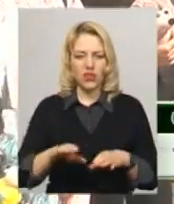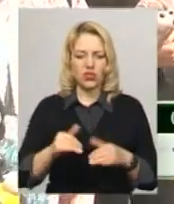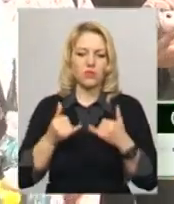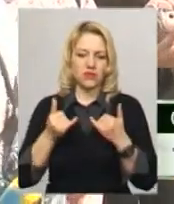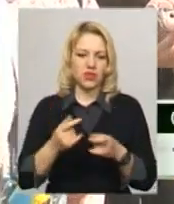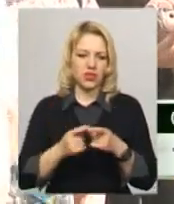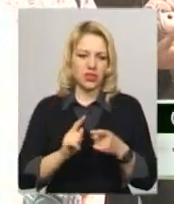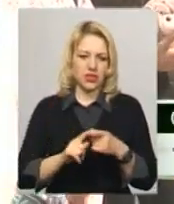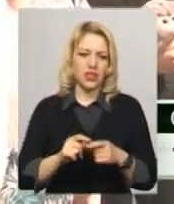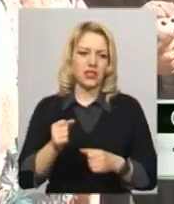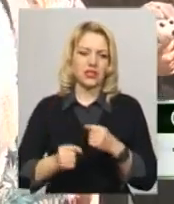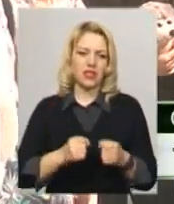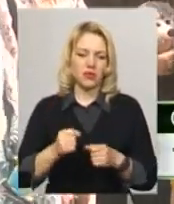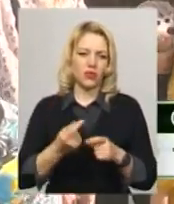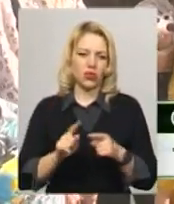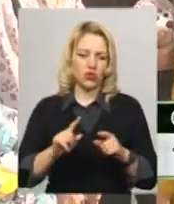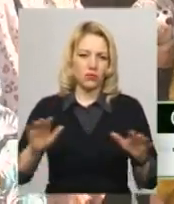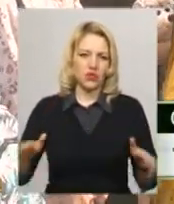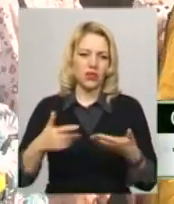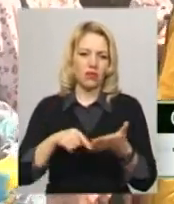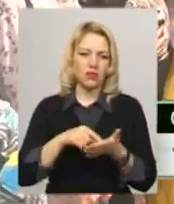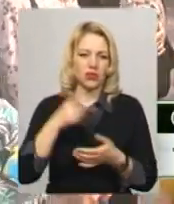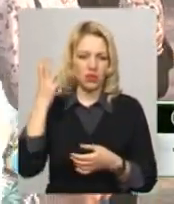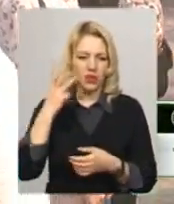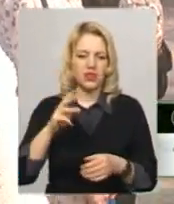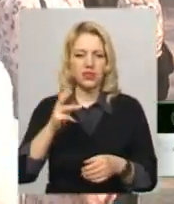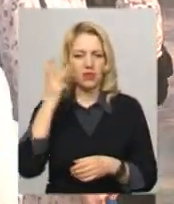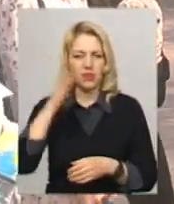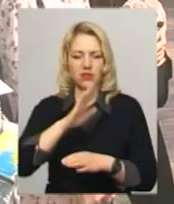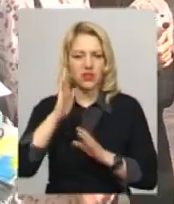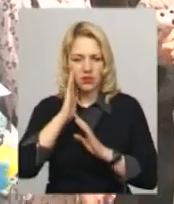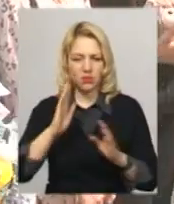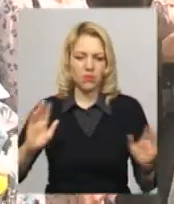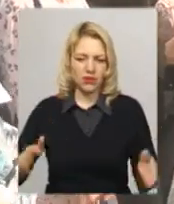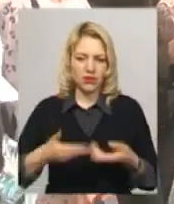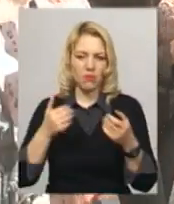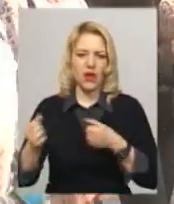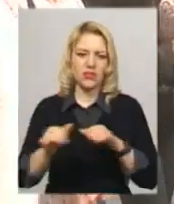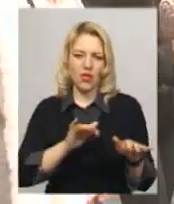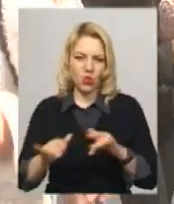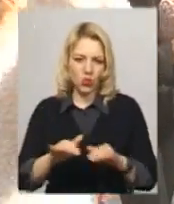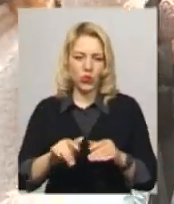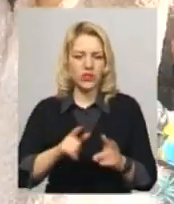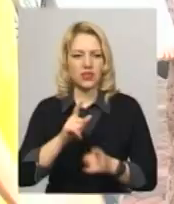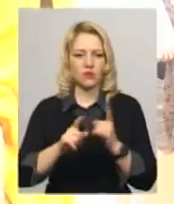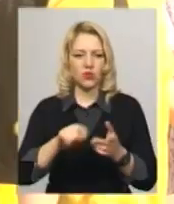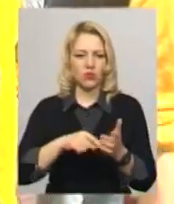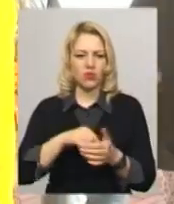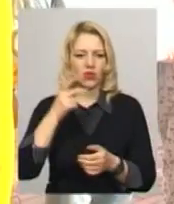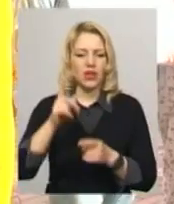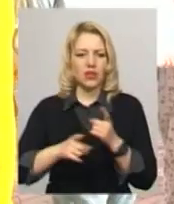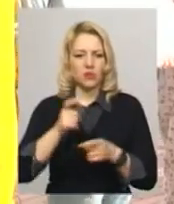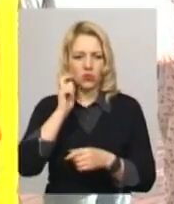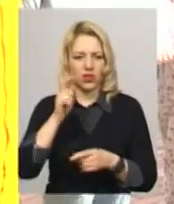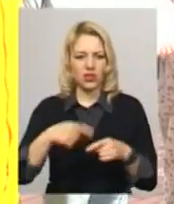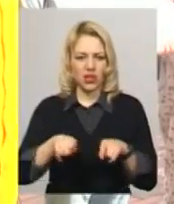щоб ми підняли місто Хмельницький. Хмельницький, не спи, піднімайся, рухайся, змінюй місто, змінюй Україну. Такі заходи